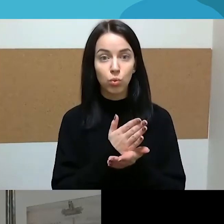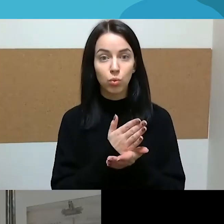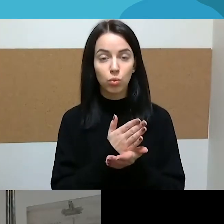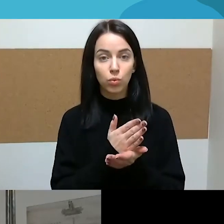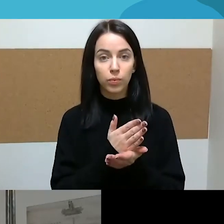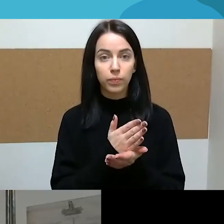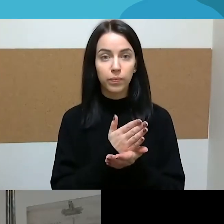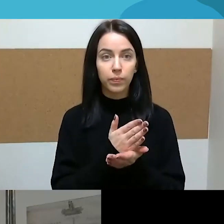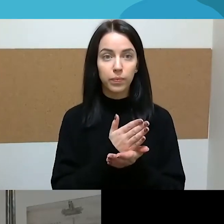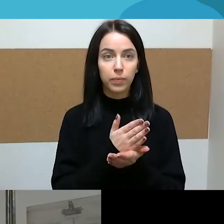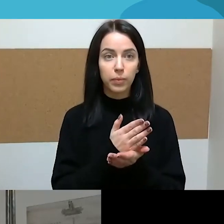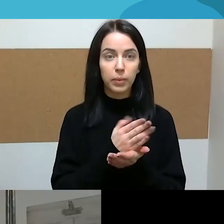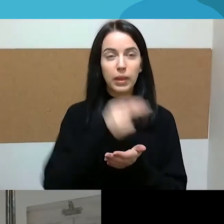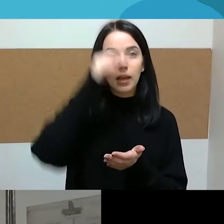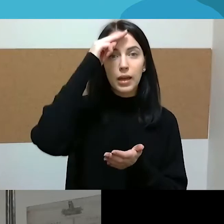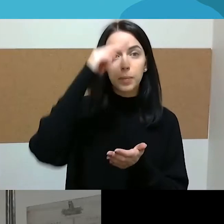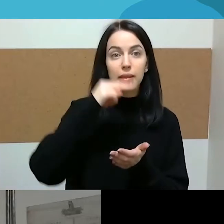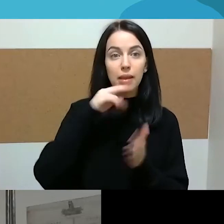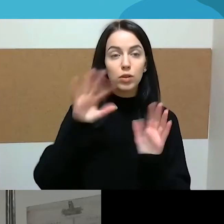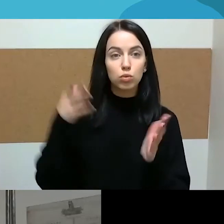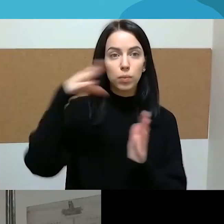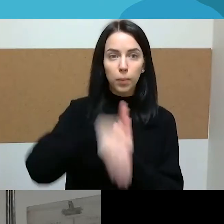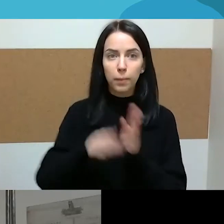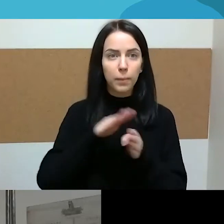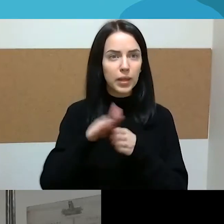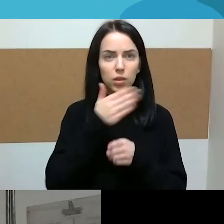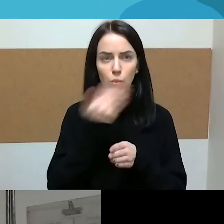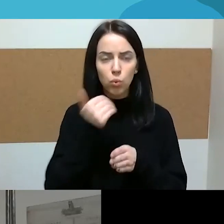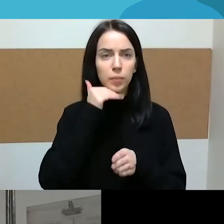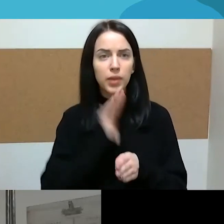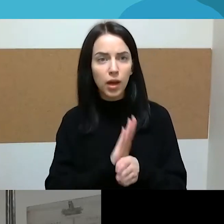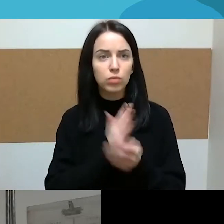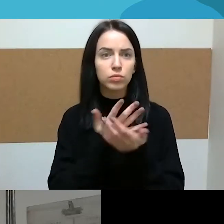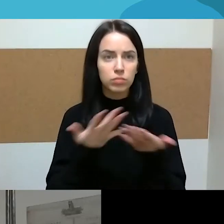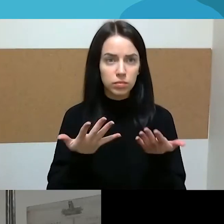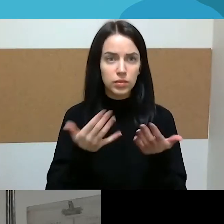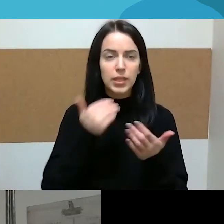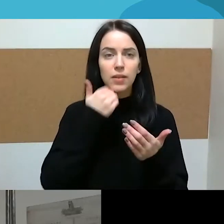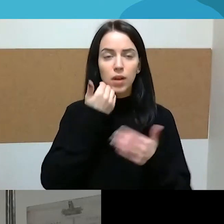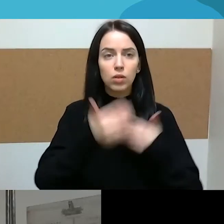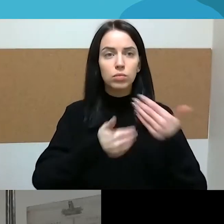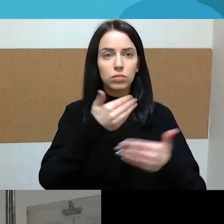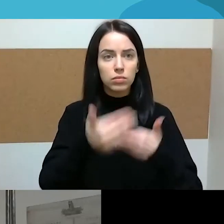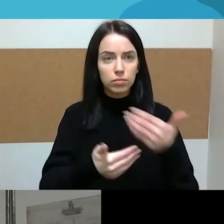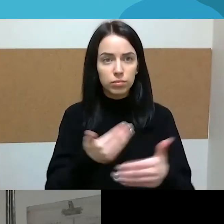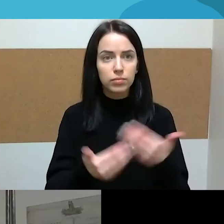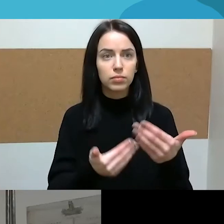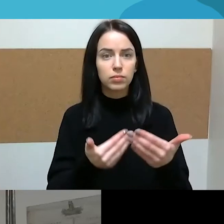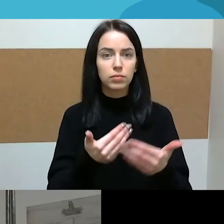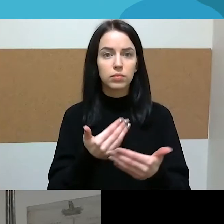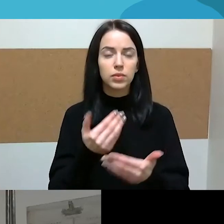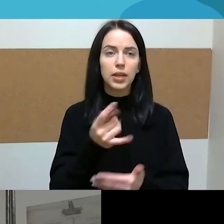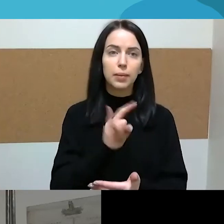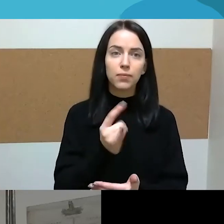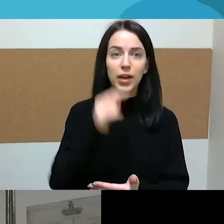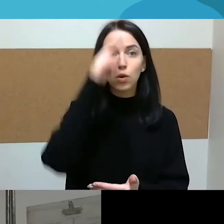nepakankamas tėvo įsitraukimas į vaiko priežiūrą, jisai paskui sukuria sunkumų vaikui ir